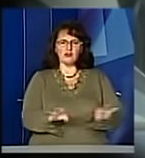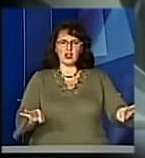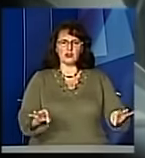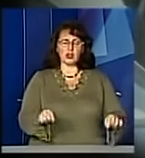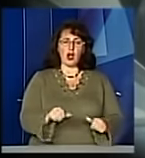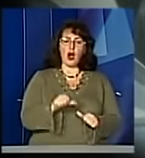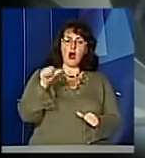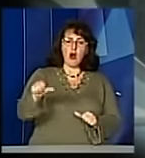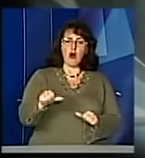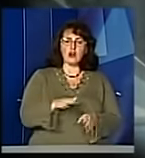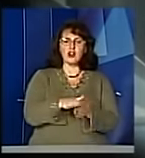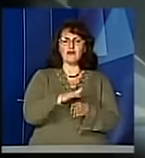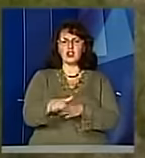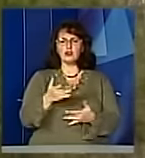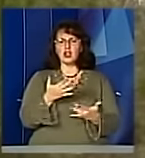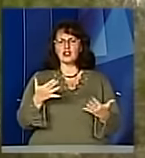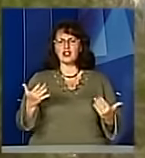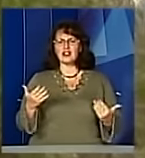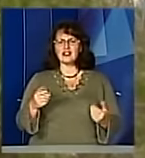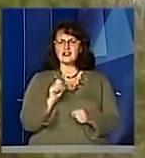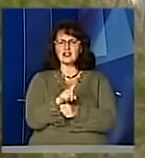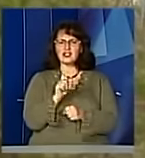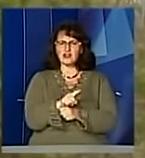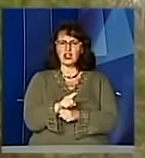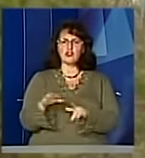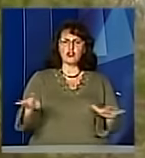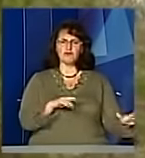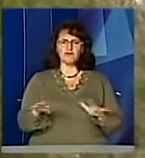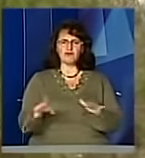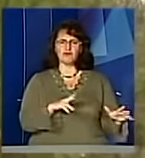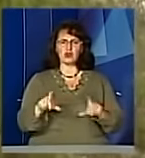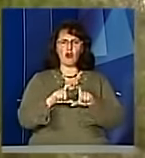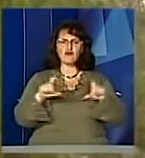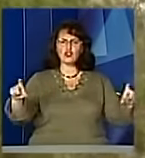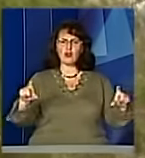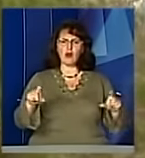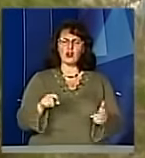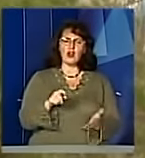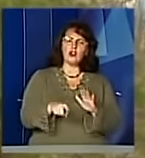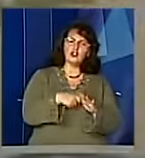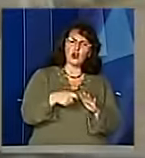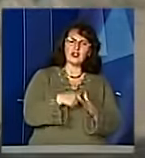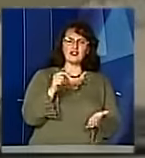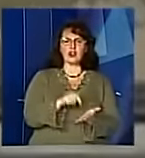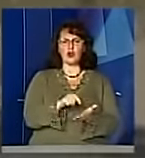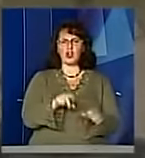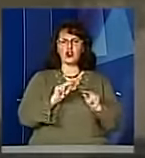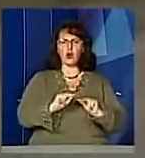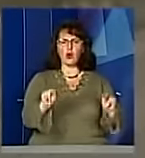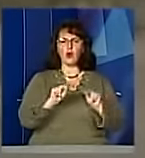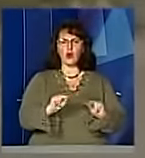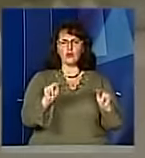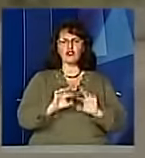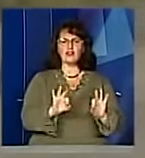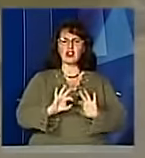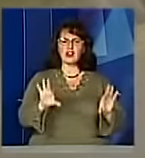завдань, у зоні АТО займався ще й просвітницькою діяльністю. Їздив до шкіл Донеччини та Луганщини, де розповідав учням про історію